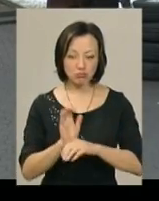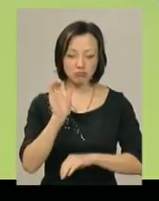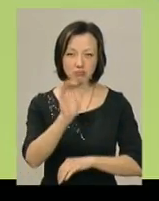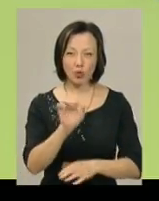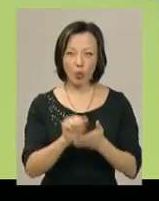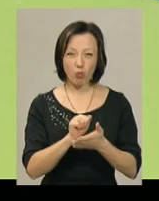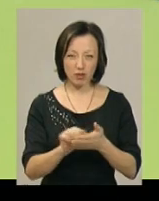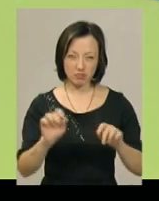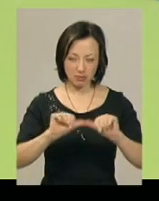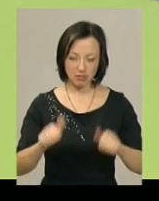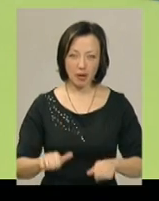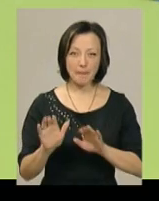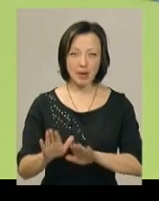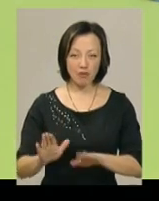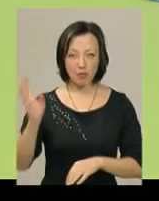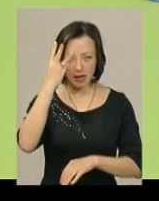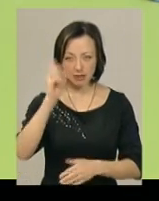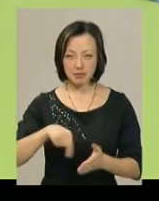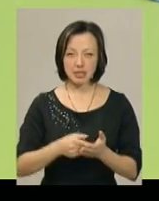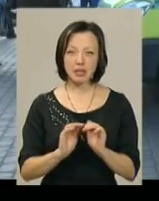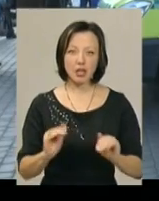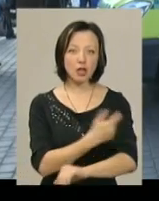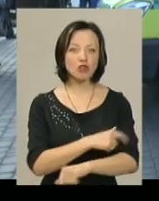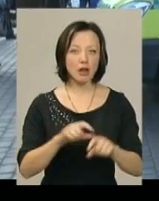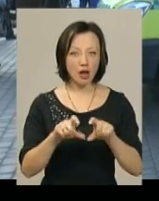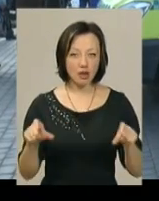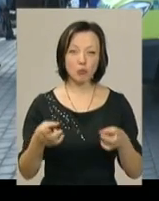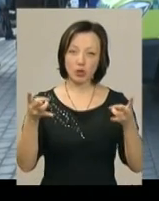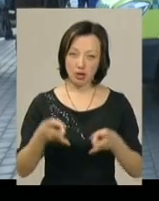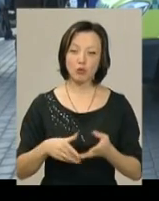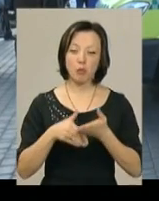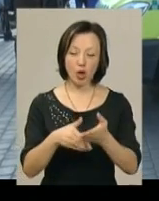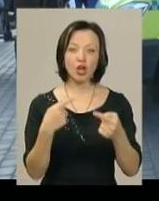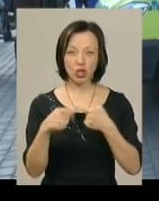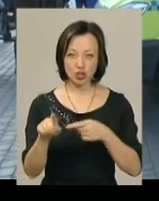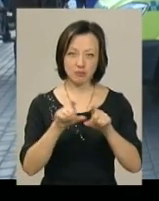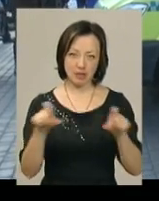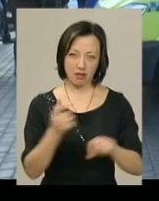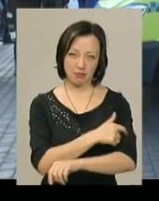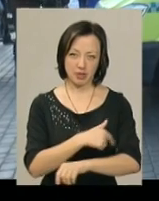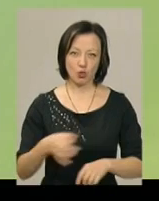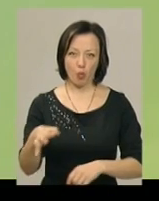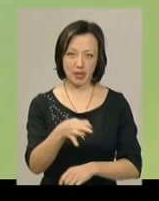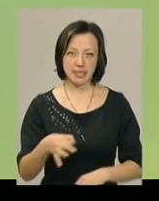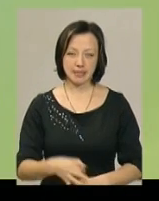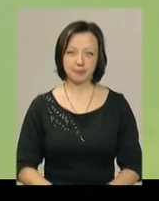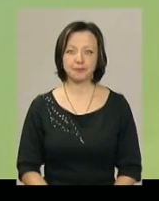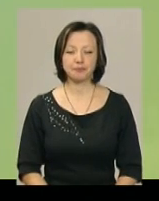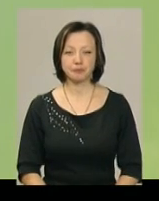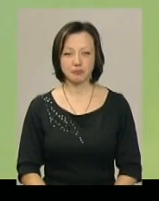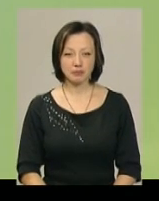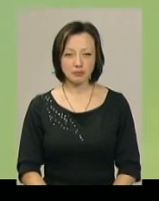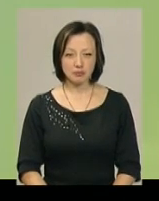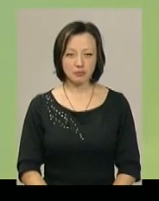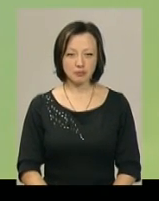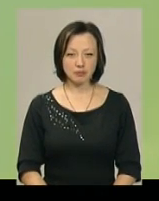розмитнення. Потім він перебуватиме у Хмельницькій міській дитячій лікарні. За потребою допомагатиме й іншим медичним закладам області. Тетяна Пресекар, Дем